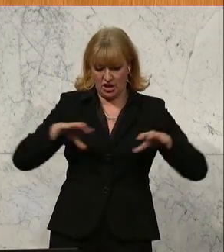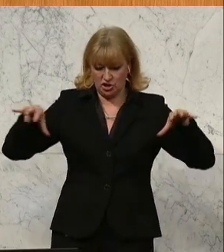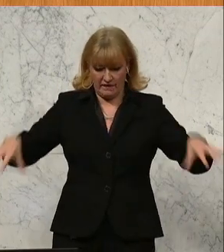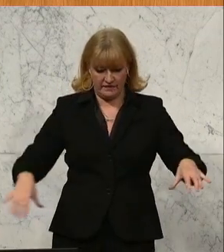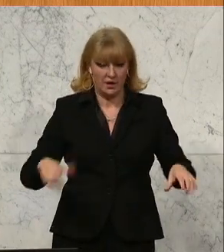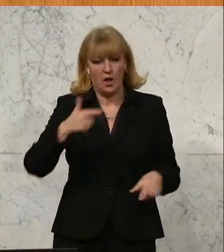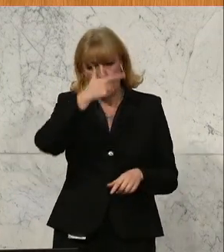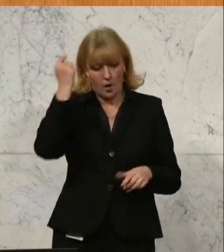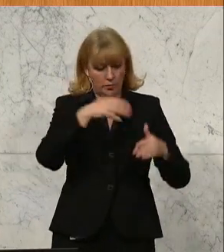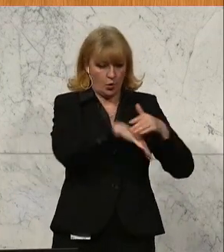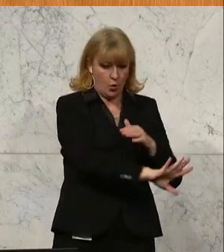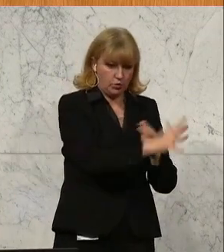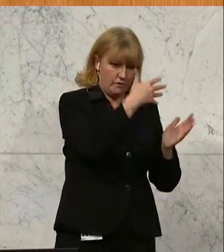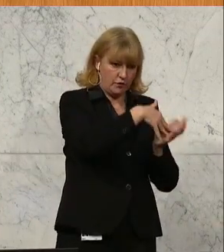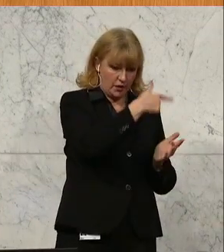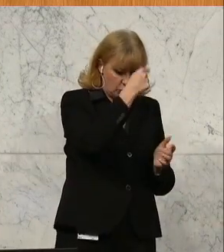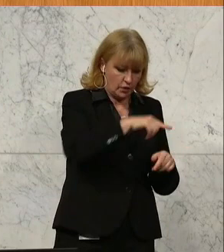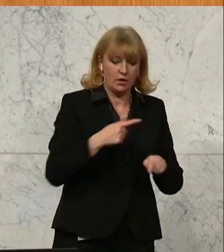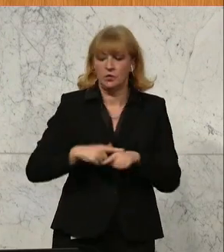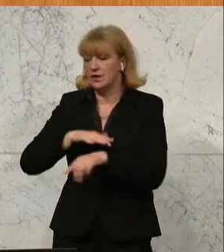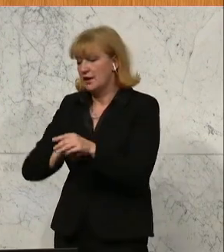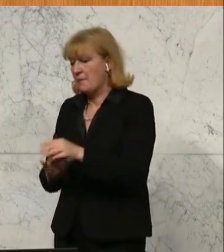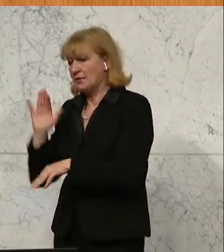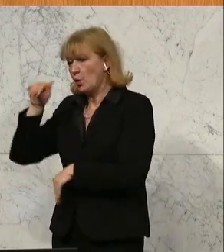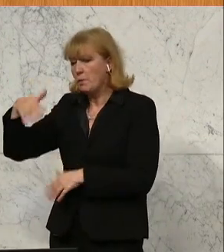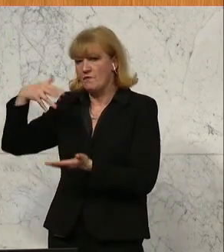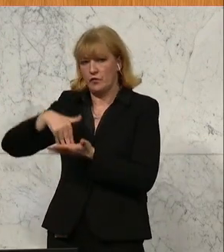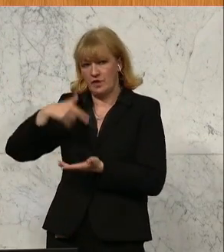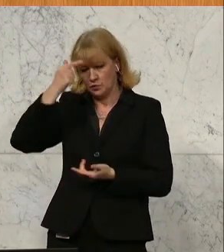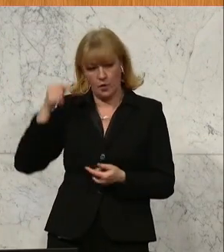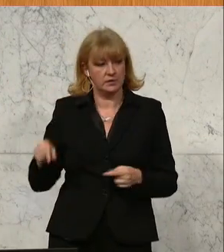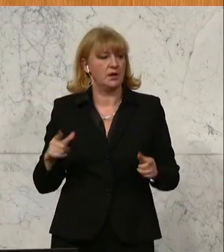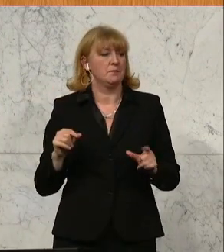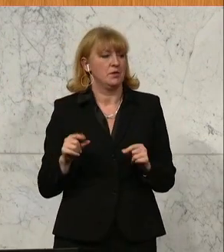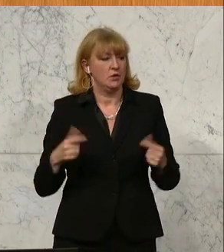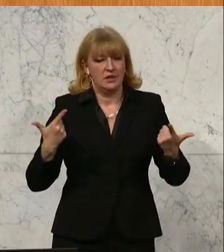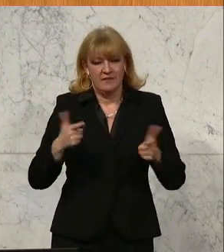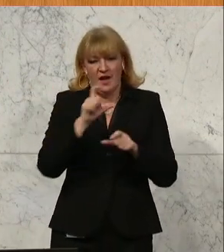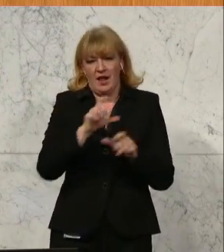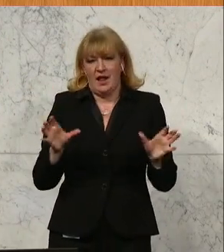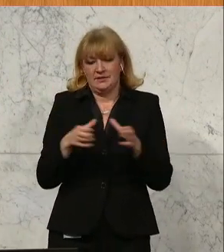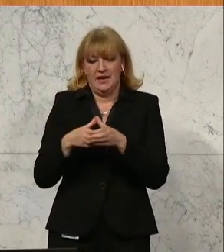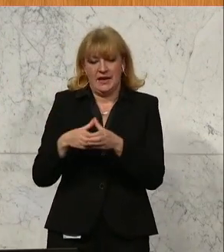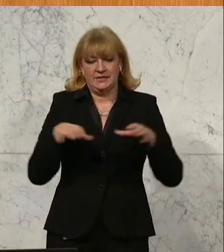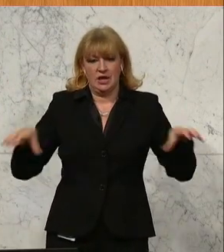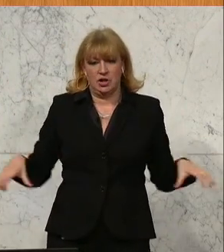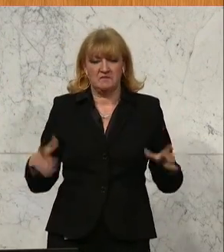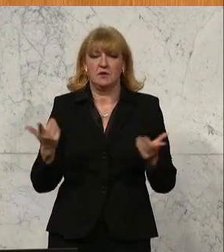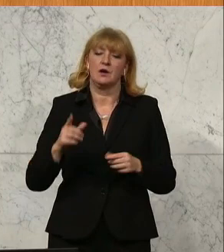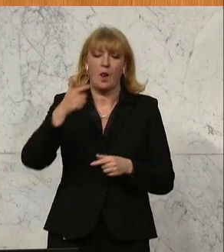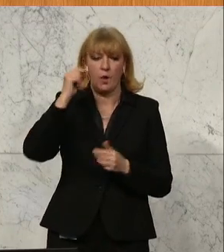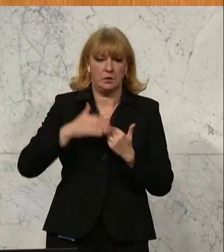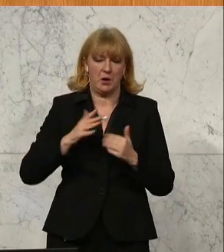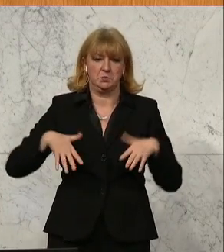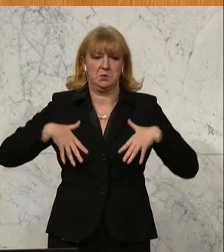.000 Einwohnern wohnen und Menschen, die in Gemeinden über 5.000 Einwohnern wohnen und Sie etablieren eine Zweiklassengesellschaft von Menschen, die sich juristisch gut auskennen